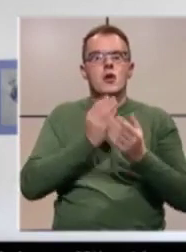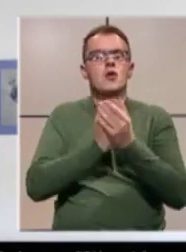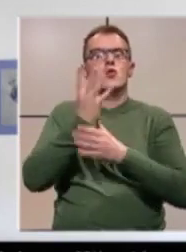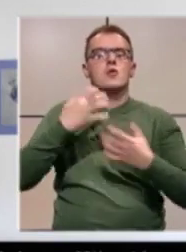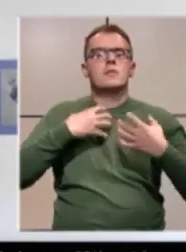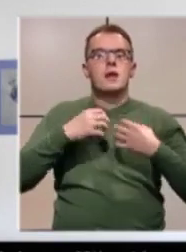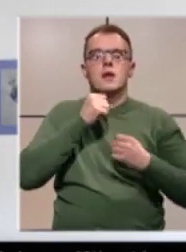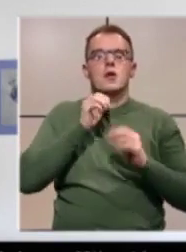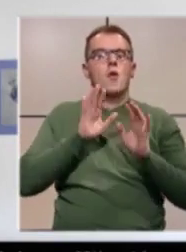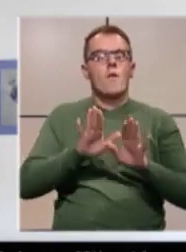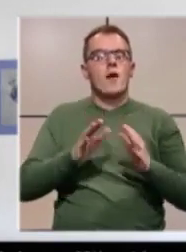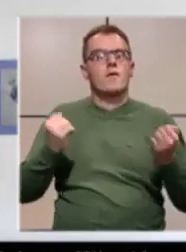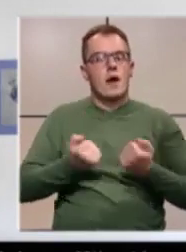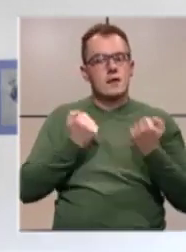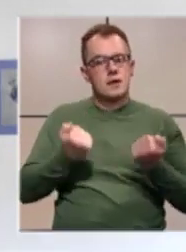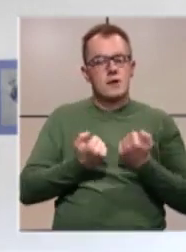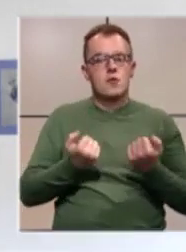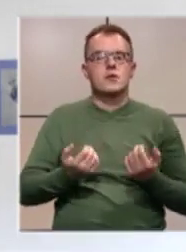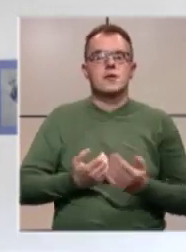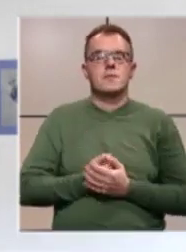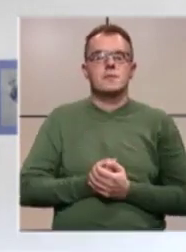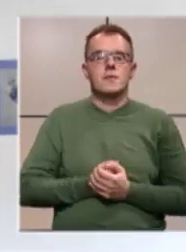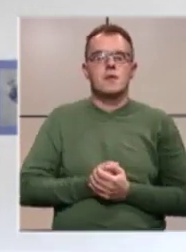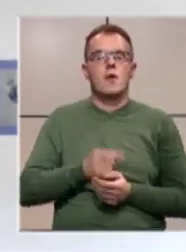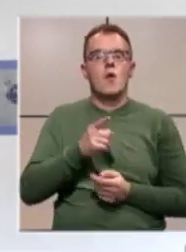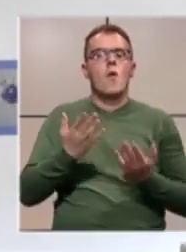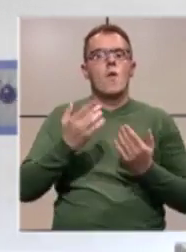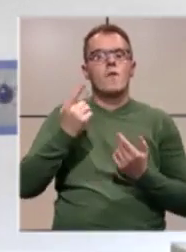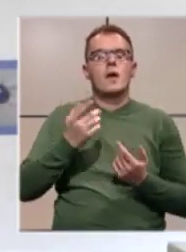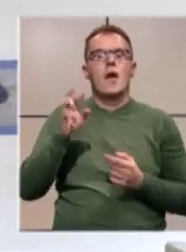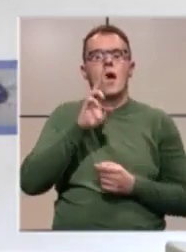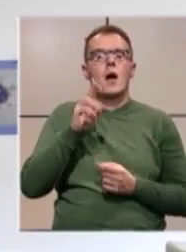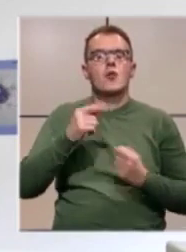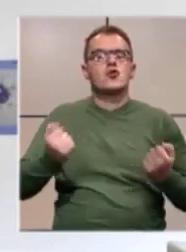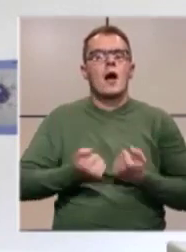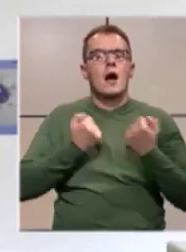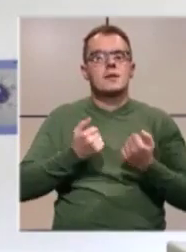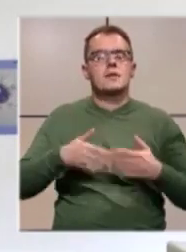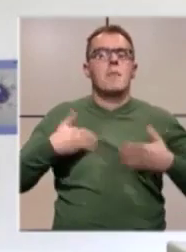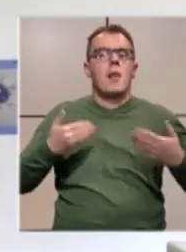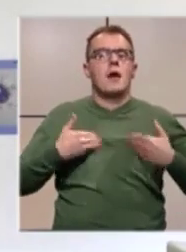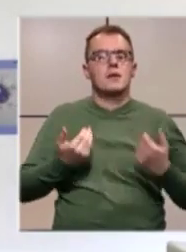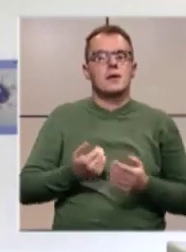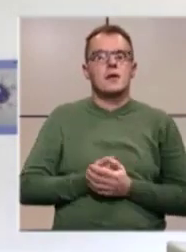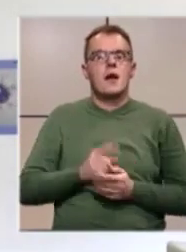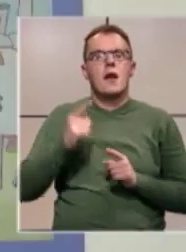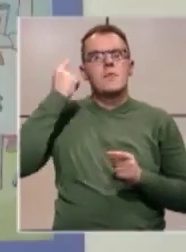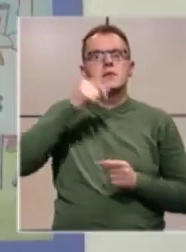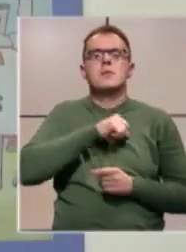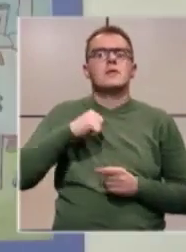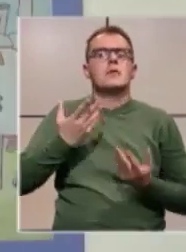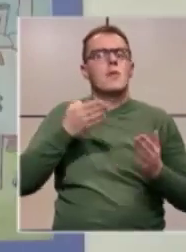medije i kroz ovakve aktivnosti ove ekološke akcije mladih. Ne mislim samo na